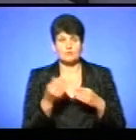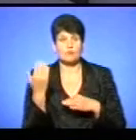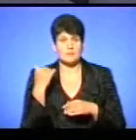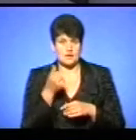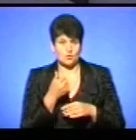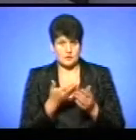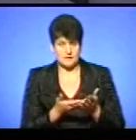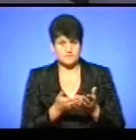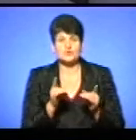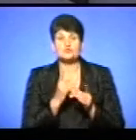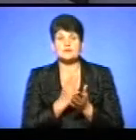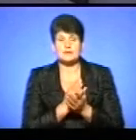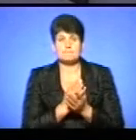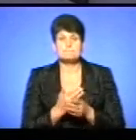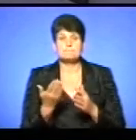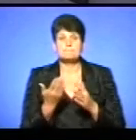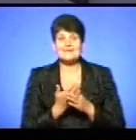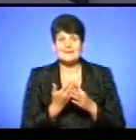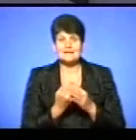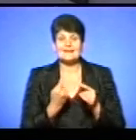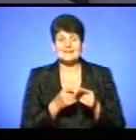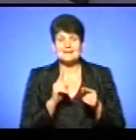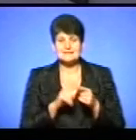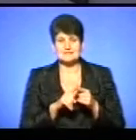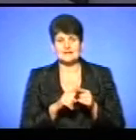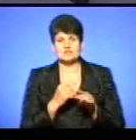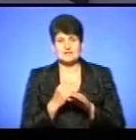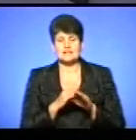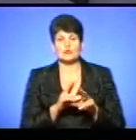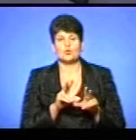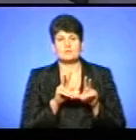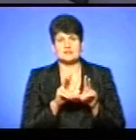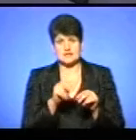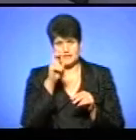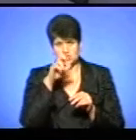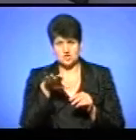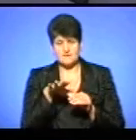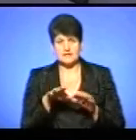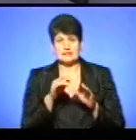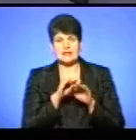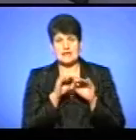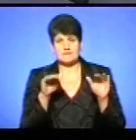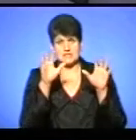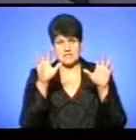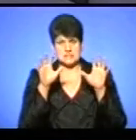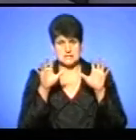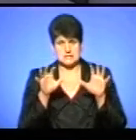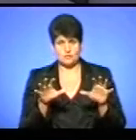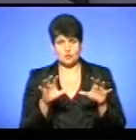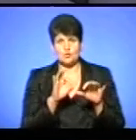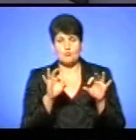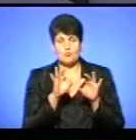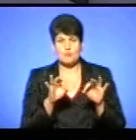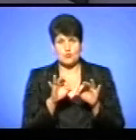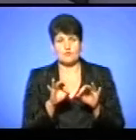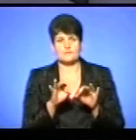Тобто, що відбувається? Пільга – це є елемент, який гарантований державою, тобто на рівні закону, ухвалений закон про встановлення пільгових